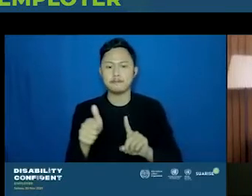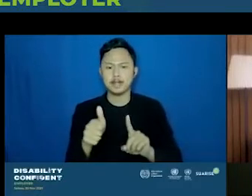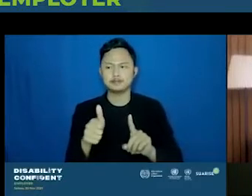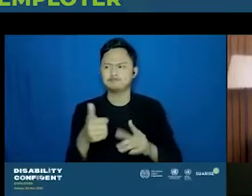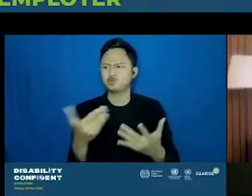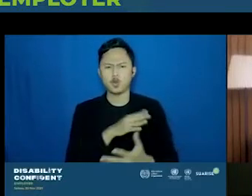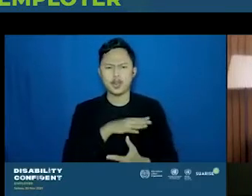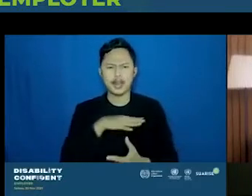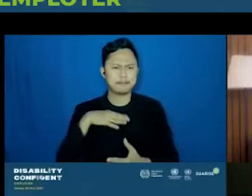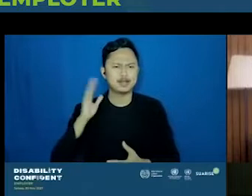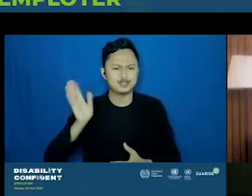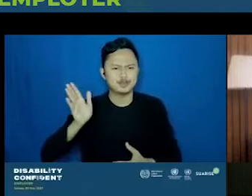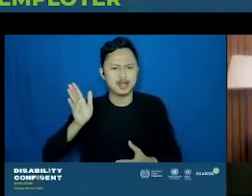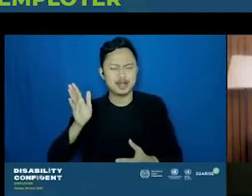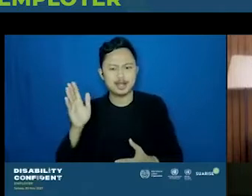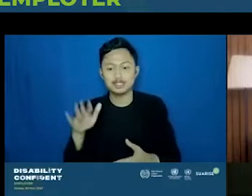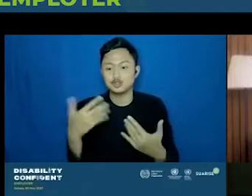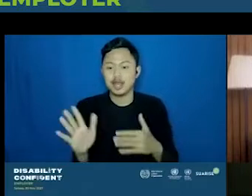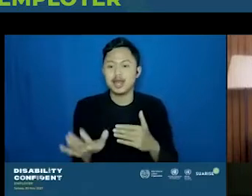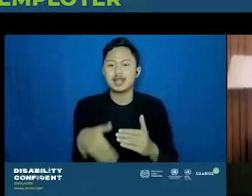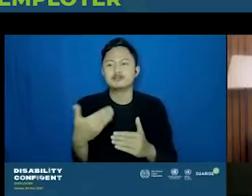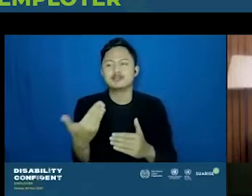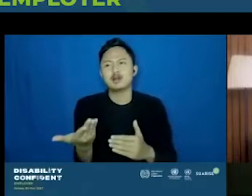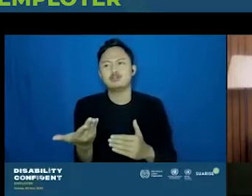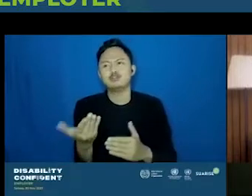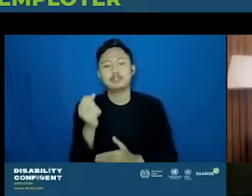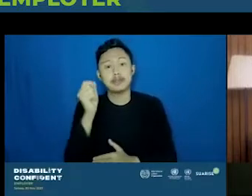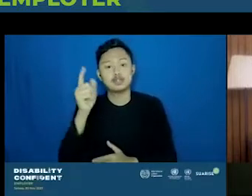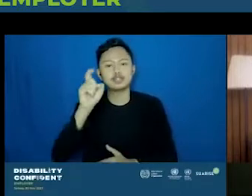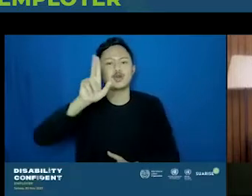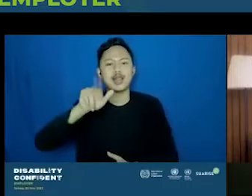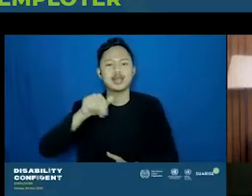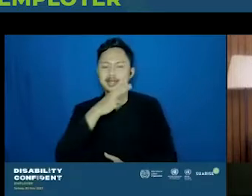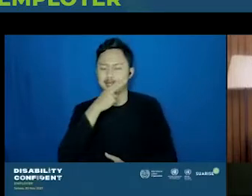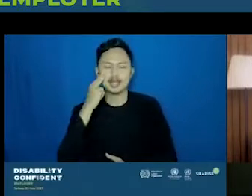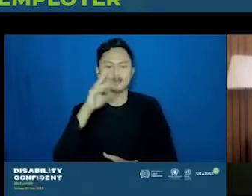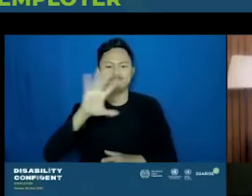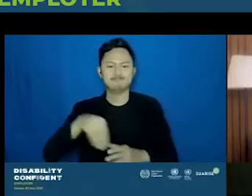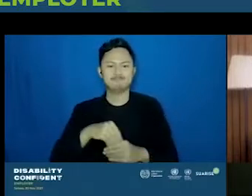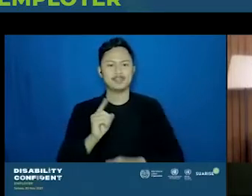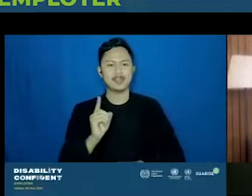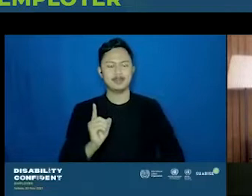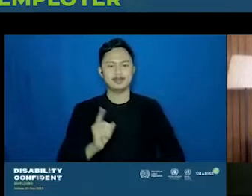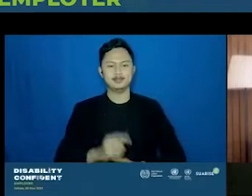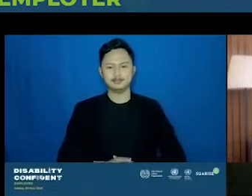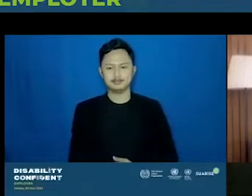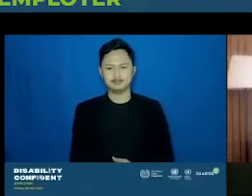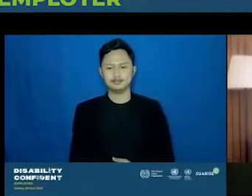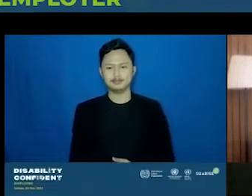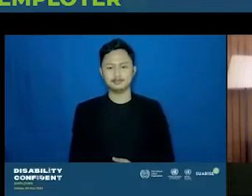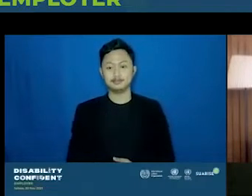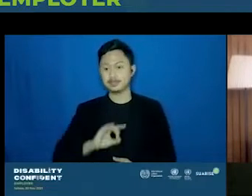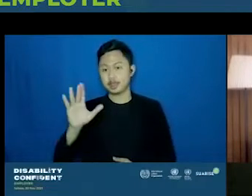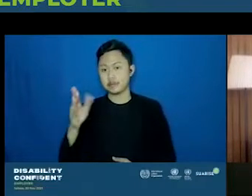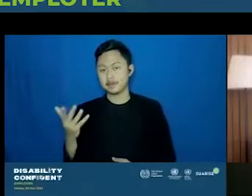kemudian tahun berikutnya ada satu lagi teman-teman tunanetra yang join. Di luar itu ada yang